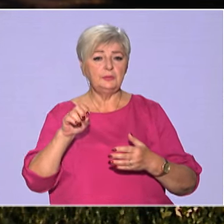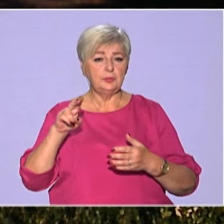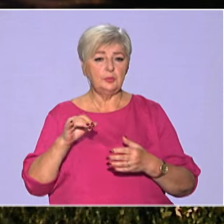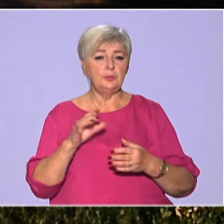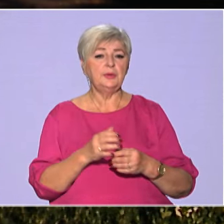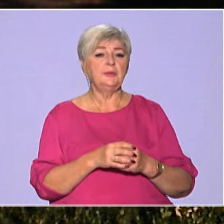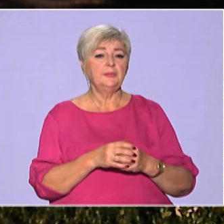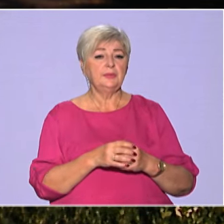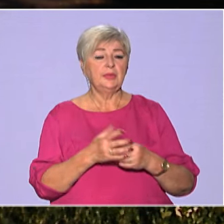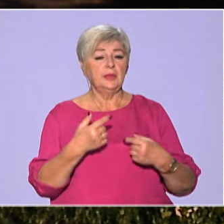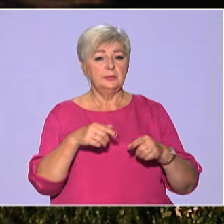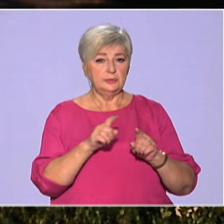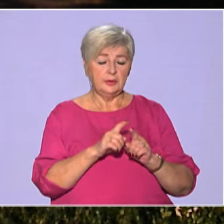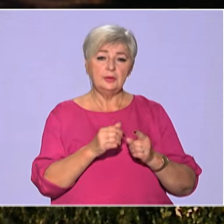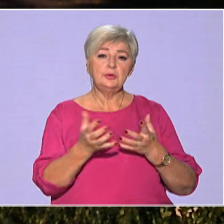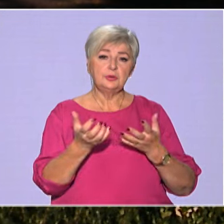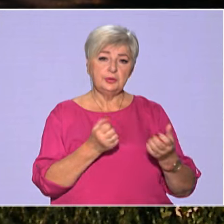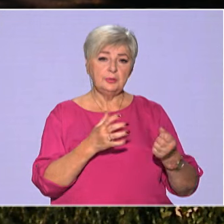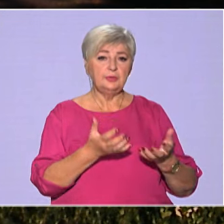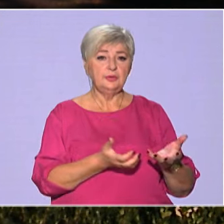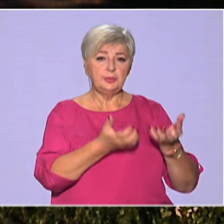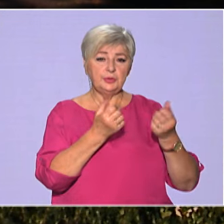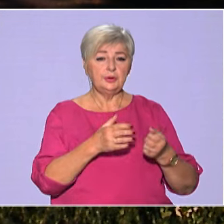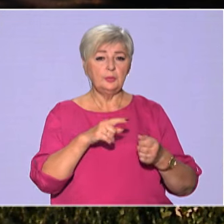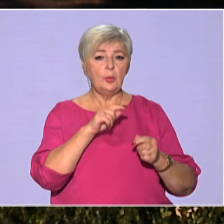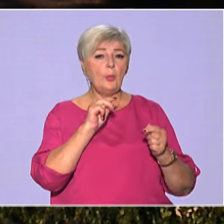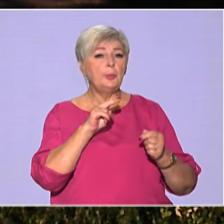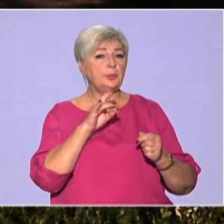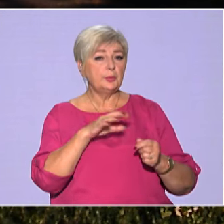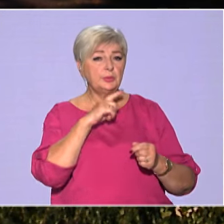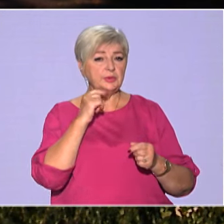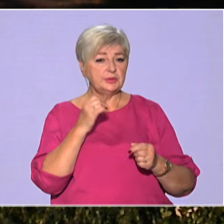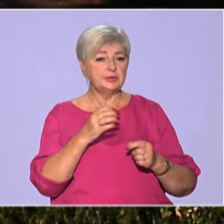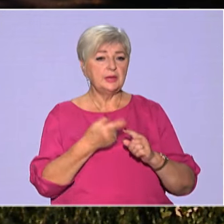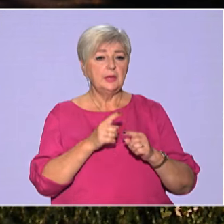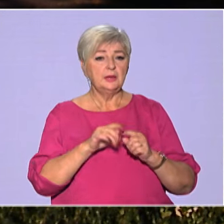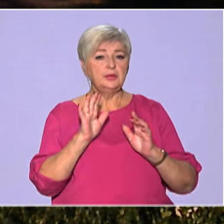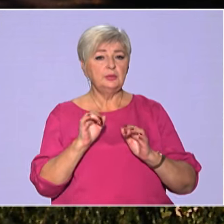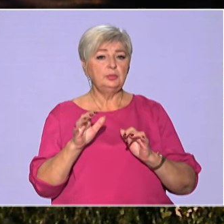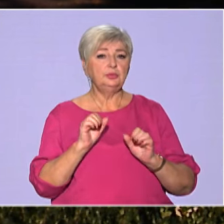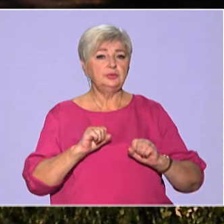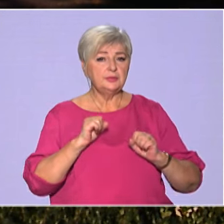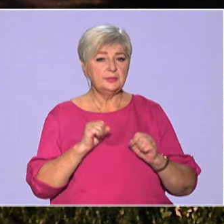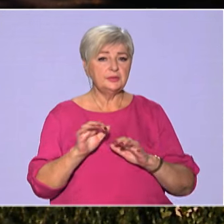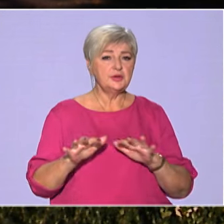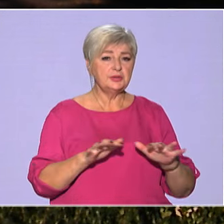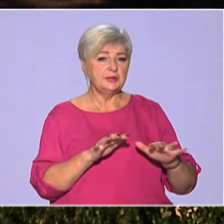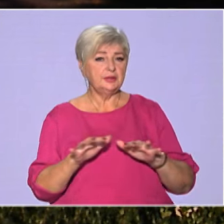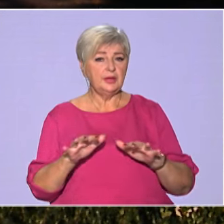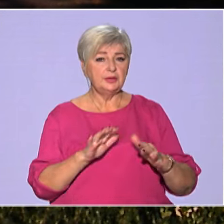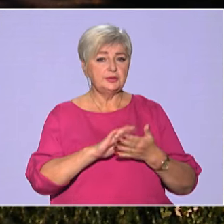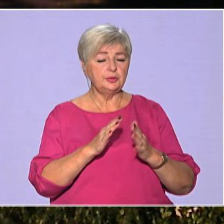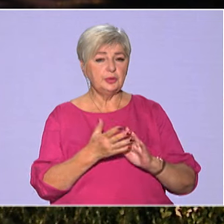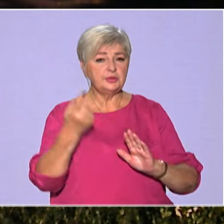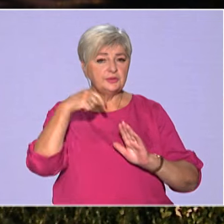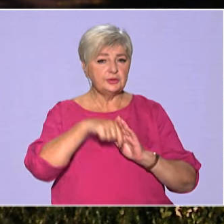підтримки отримали також проросійські сили, які будуть намагатись, звичайно, розхитати ситуацію всередині країни. Це питання